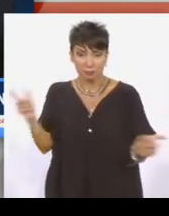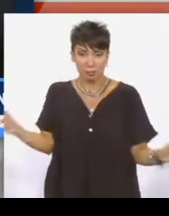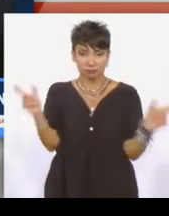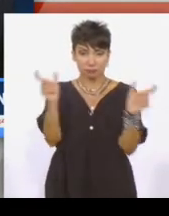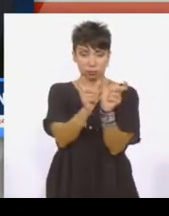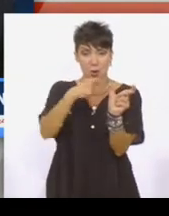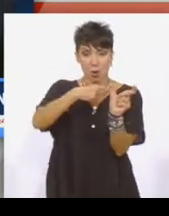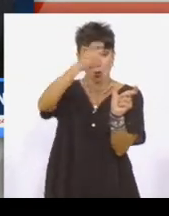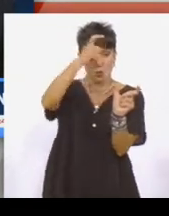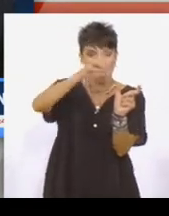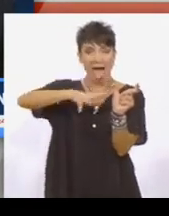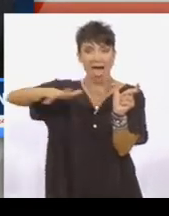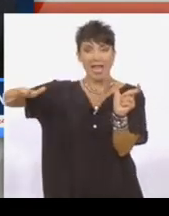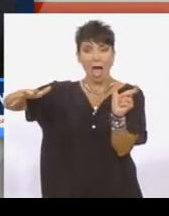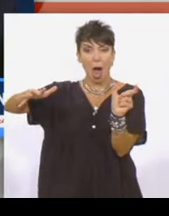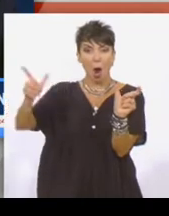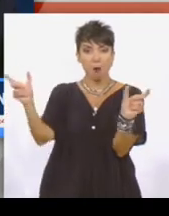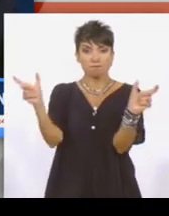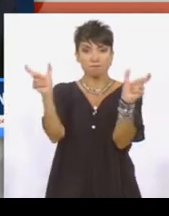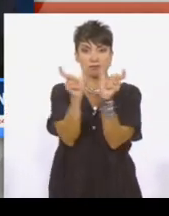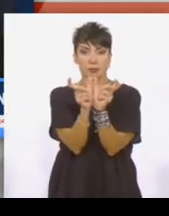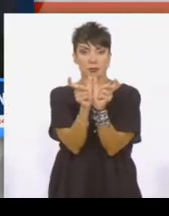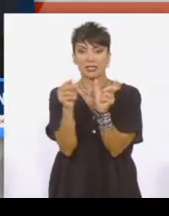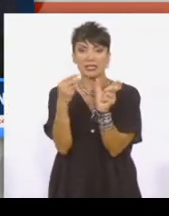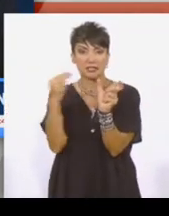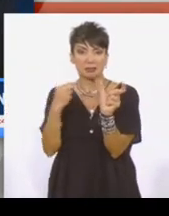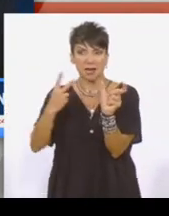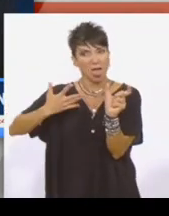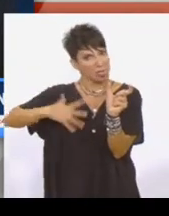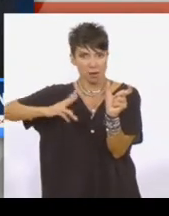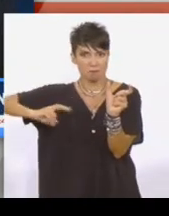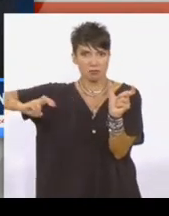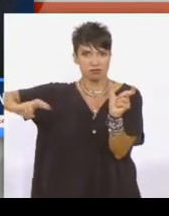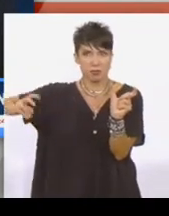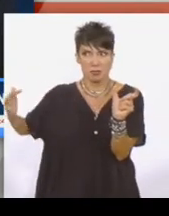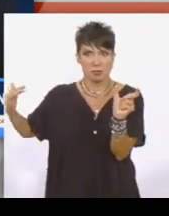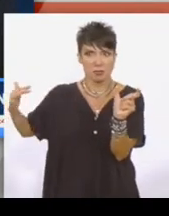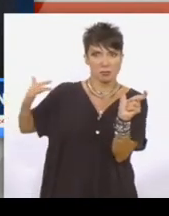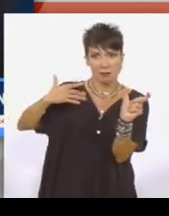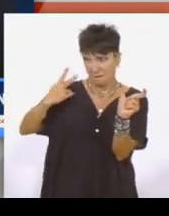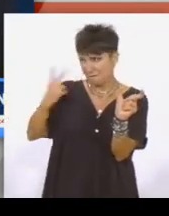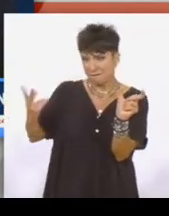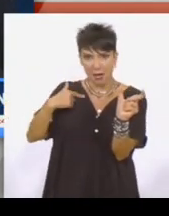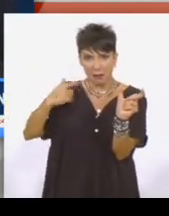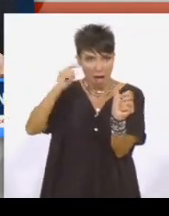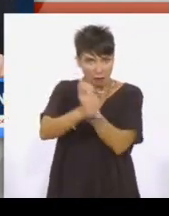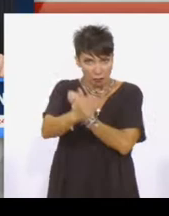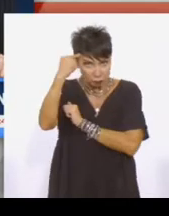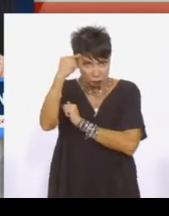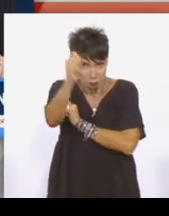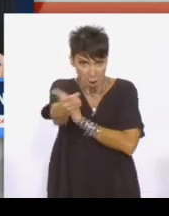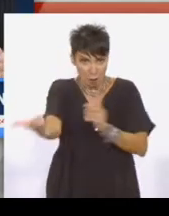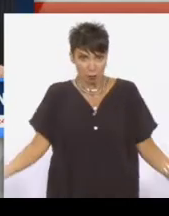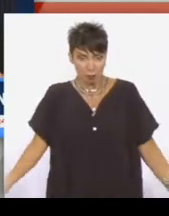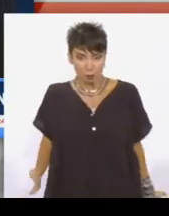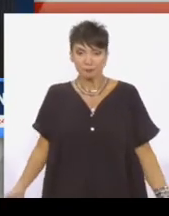Τουρκία και Αιγαίο παραπέμπει από την πίσω πόρτα σε δικαιώματα της Τουρκίας στο Αιγαίο. Νομίζω ότι είναι αυτονέτο και όλοι το καταλαβαίνουμε. Πάμε λίγο να